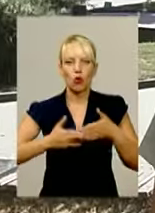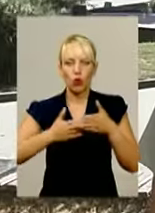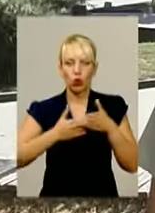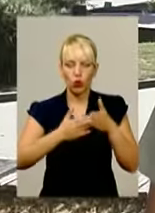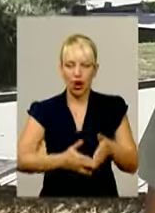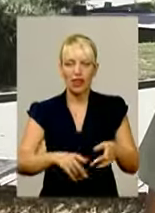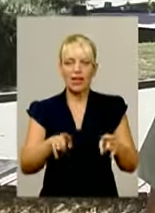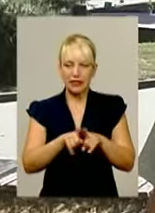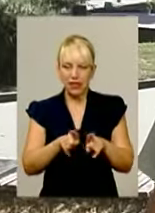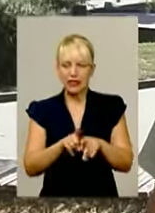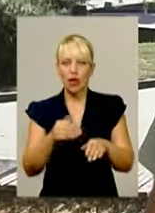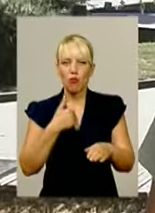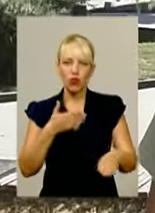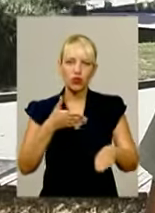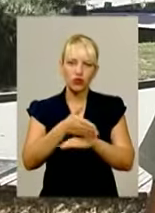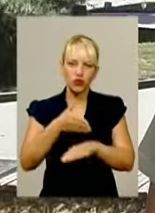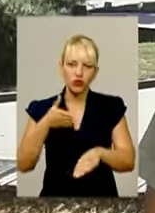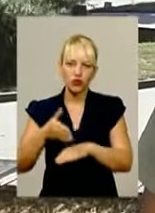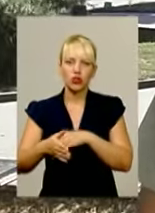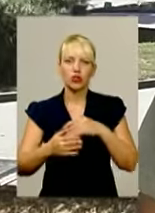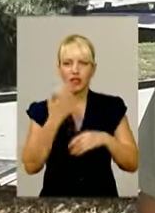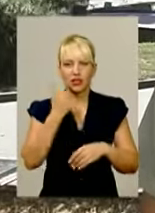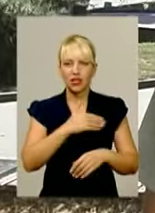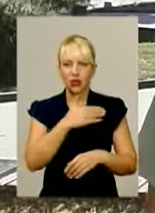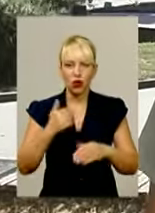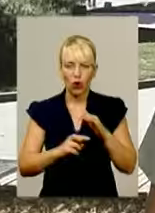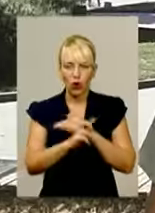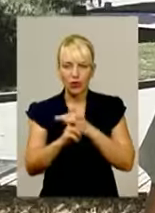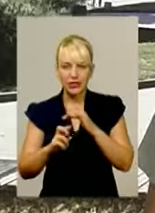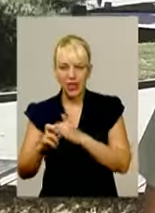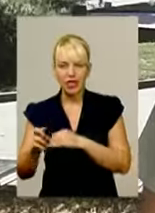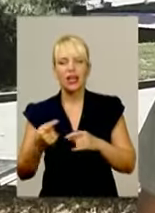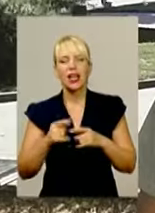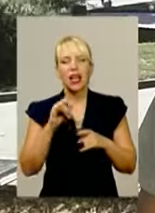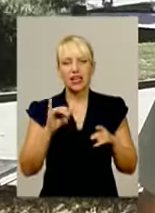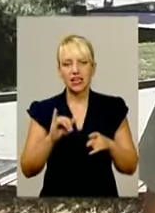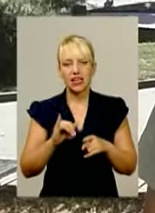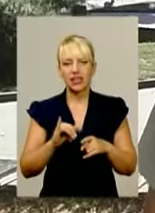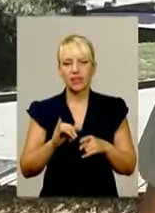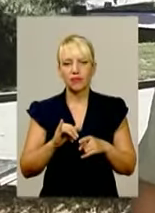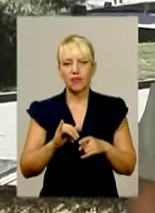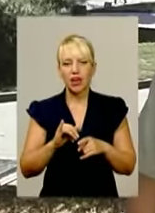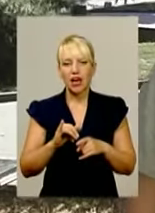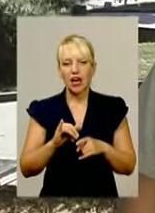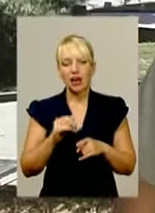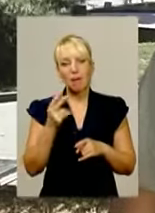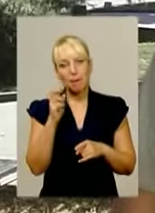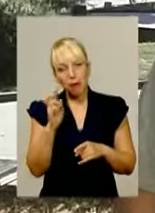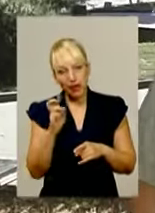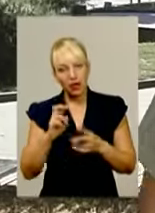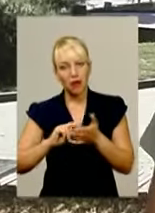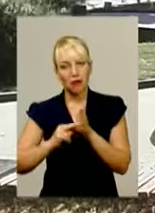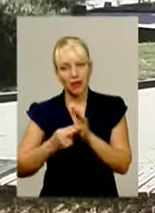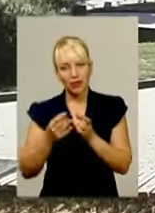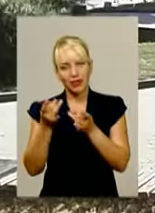Франції – це Лурд, в Іспанії – це Сантьяго де Компостела і у Португалії – це Фатіма. А план Б – це